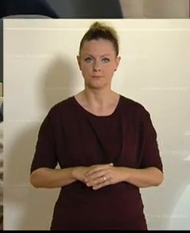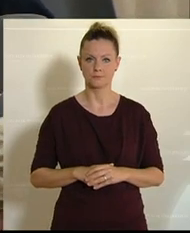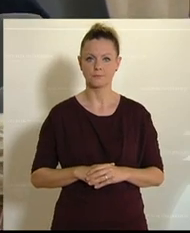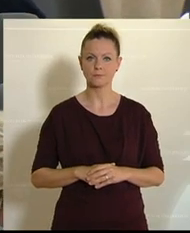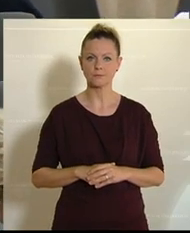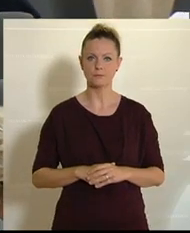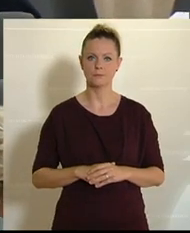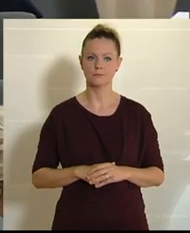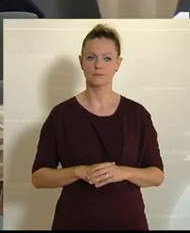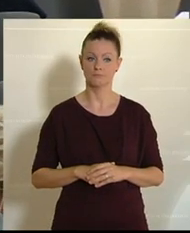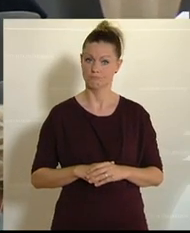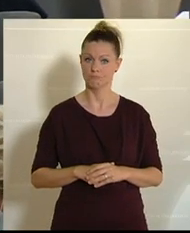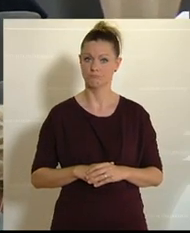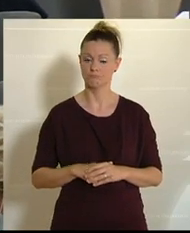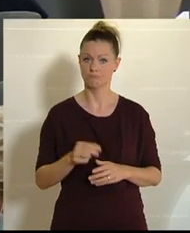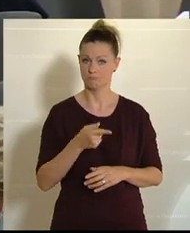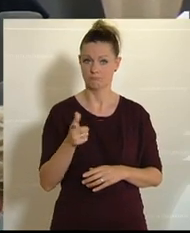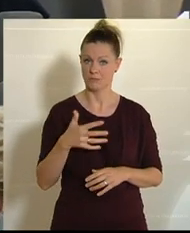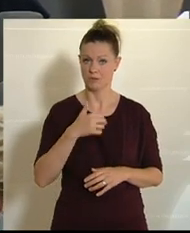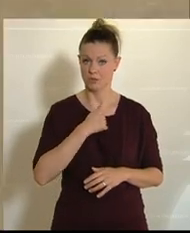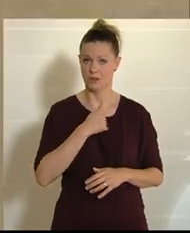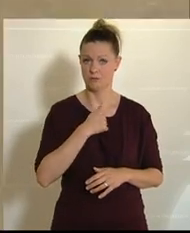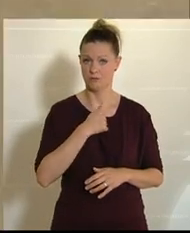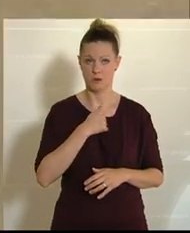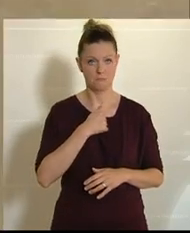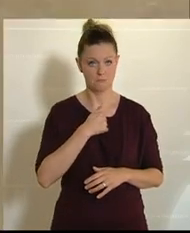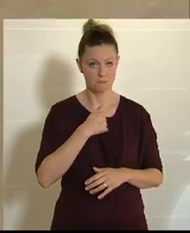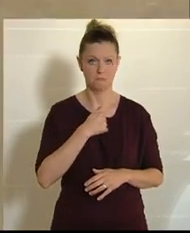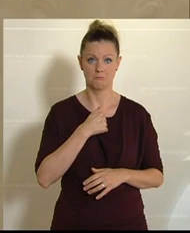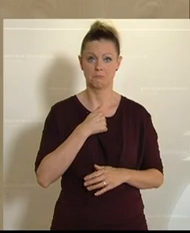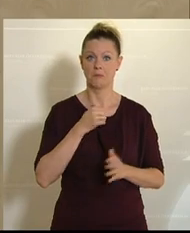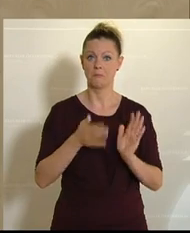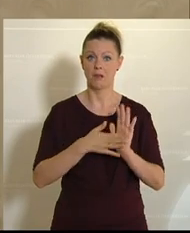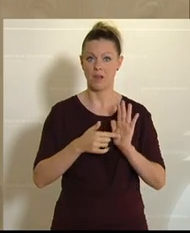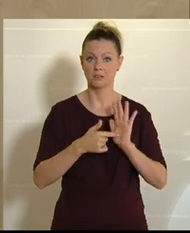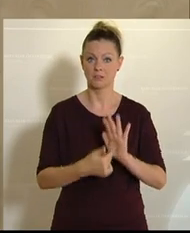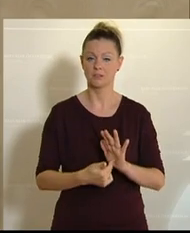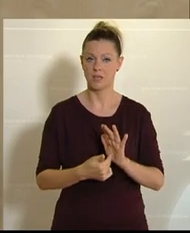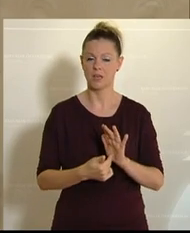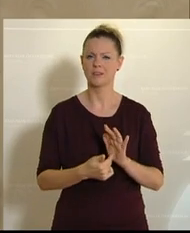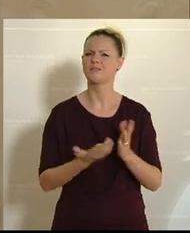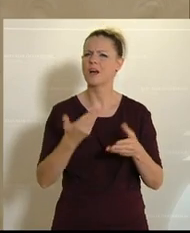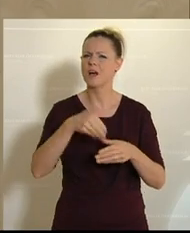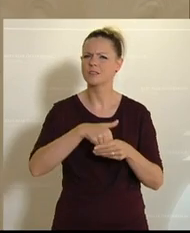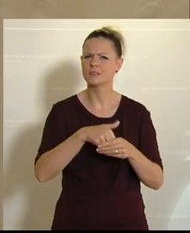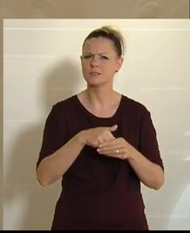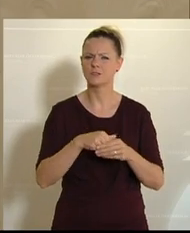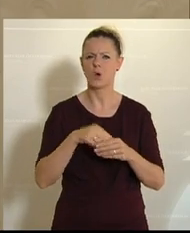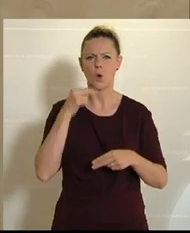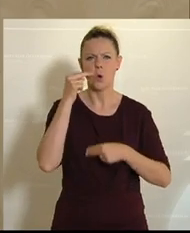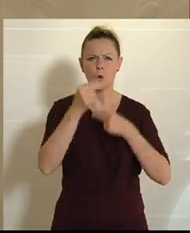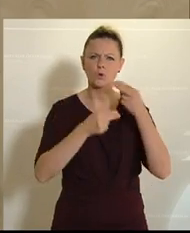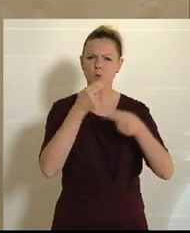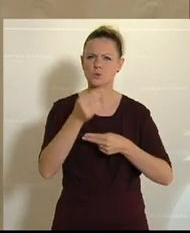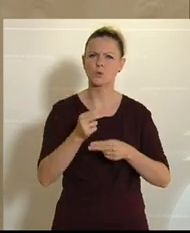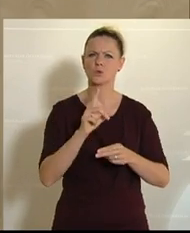Denn es ist Ihnen gelungen, dass Sie es unter Beweis gestellt haben, wie es darum gegangen ist, dass Sie versucht haben, den Untersuchungsausschuss